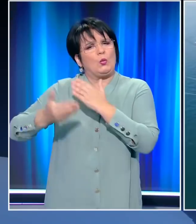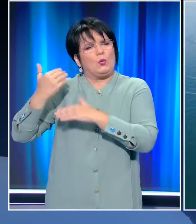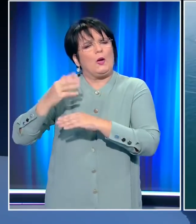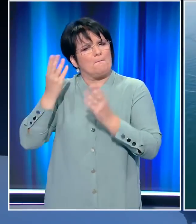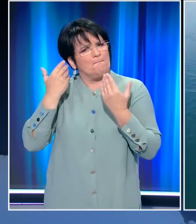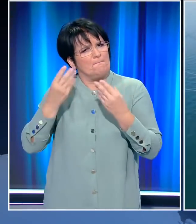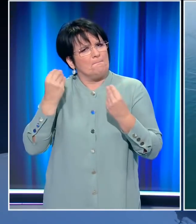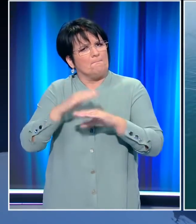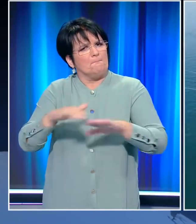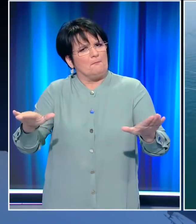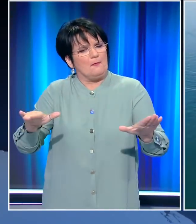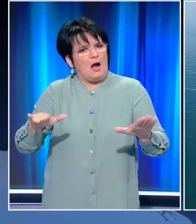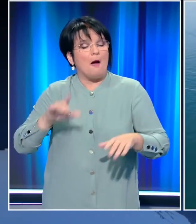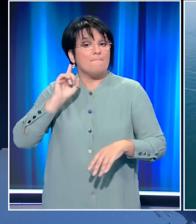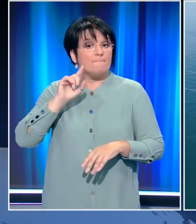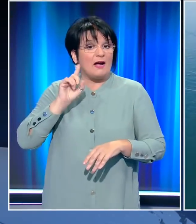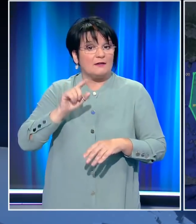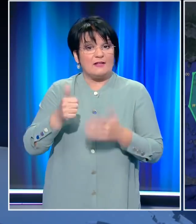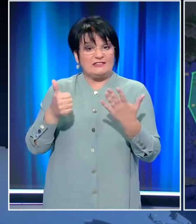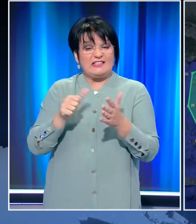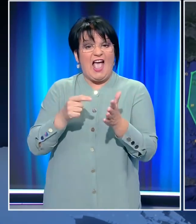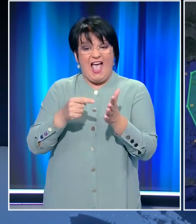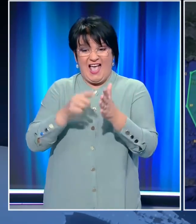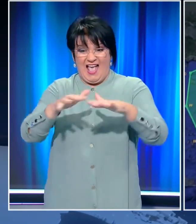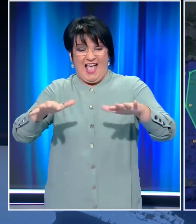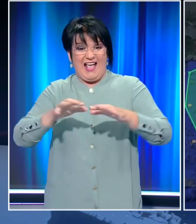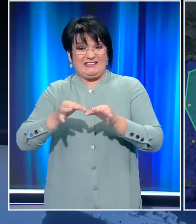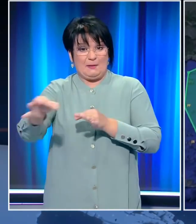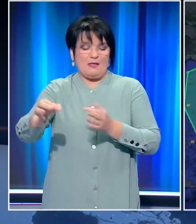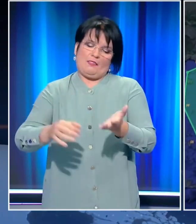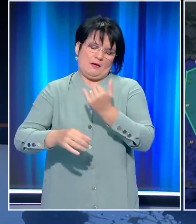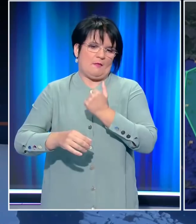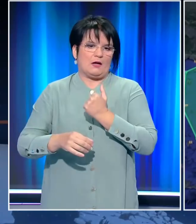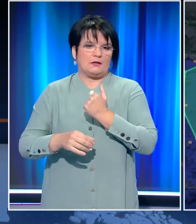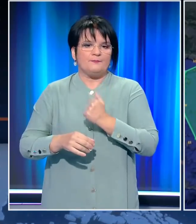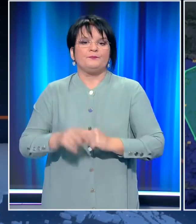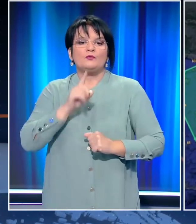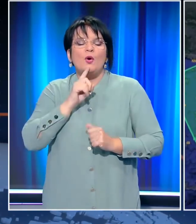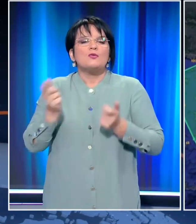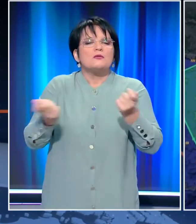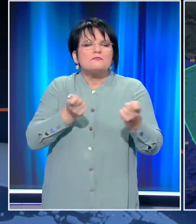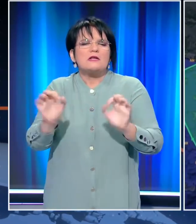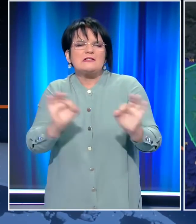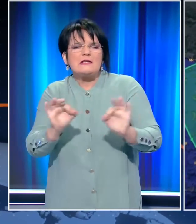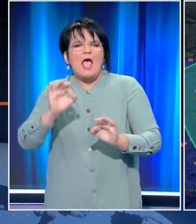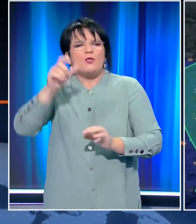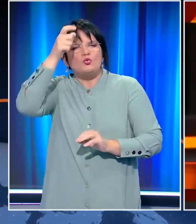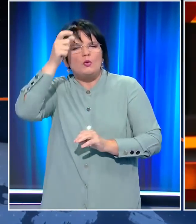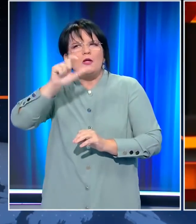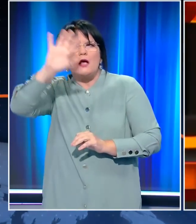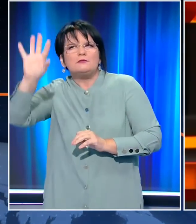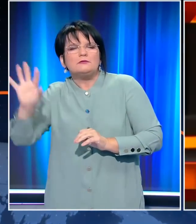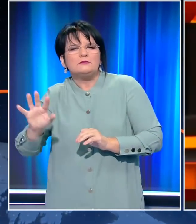διάστημα και φυσικά δεν υπάρχει κανένα θέμα παραβίασης των 6 μιλιών. Τους σχεδιασμούς της Τουρκίας, στο πλαίσιο υλοποίησης του δόγματος για τη γαλάζια πατρίδα,